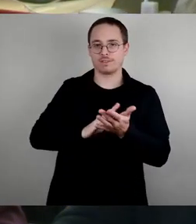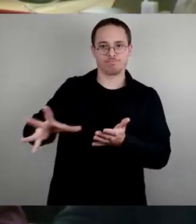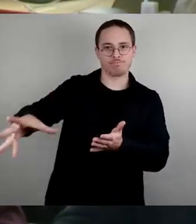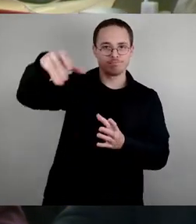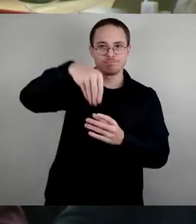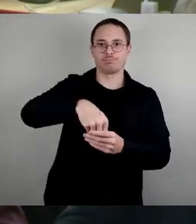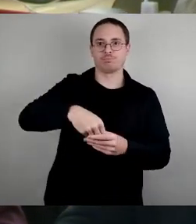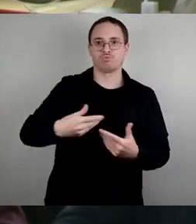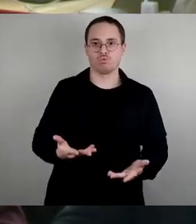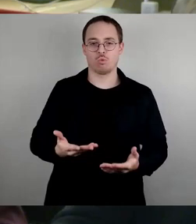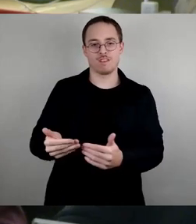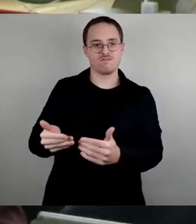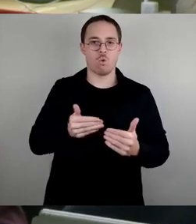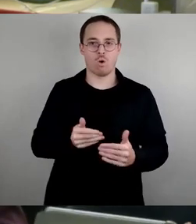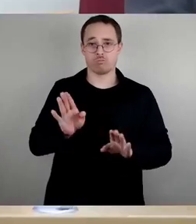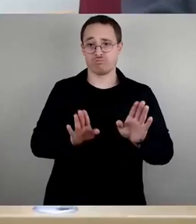sicherstellen.